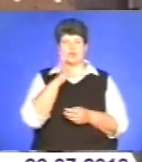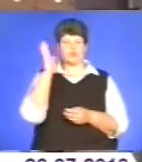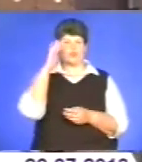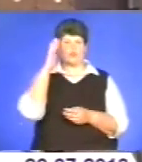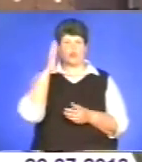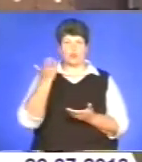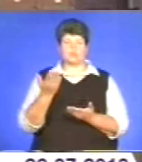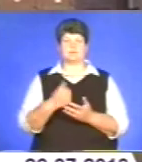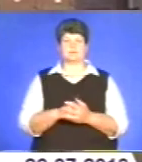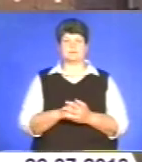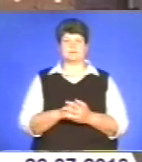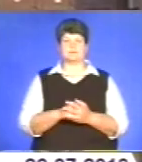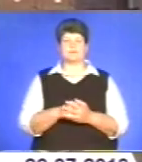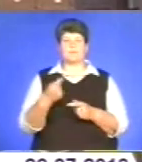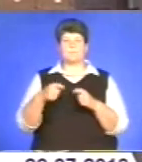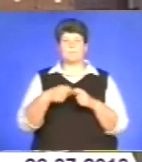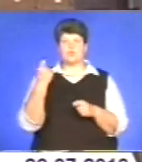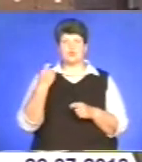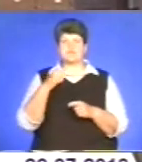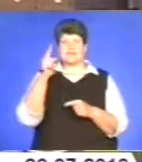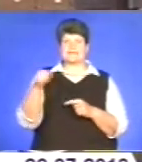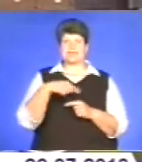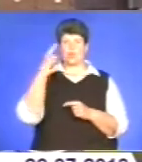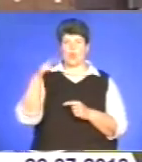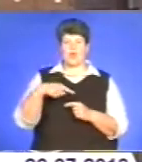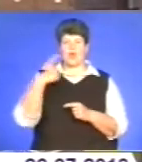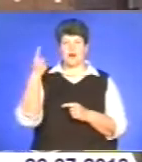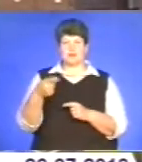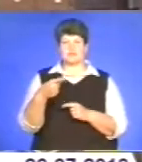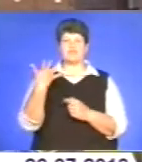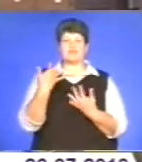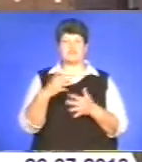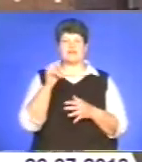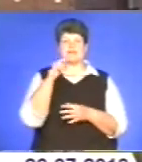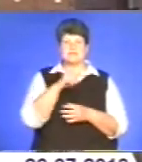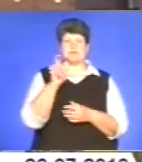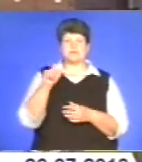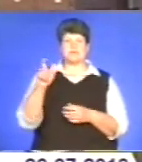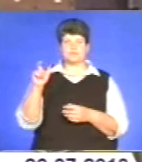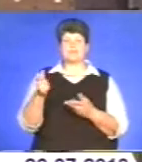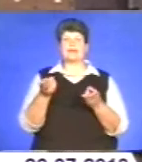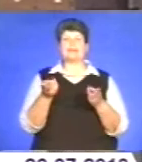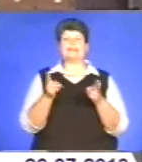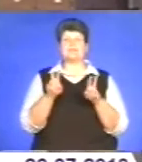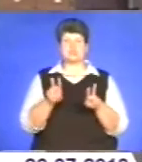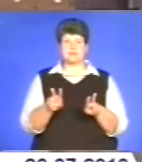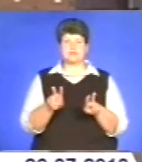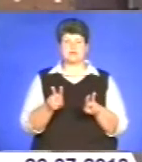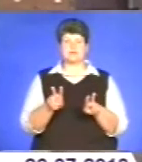порушується і циркуляція, і вже ті мешканці, які лишилися